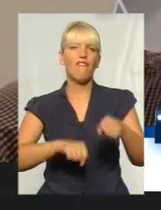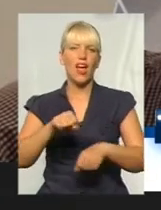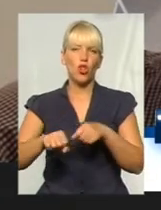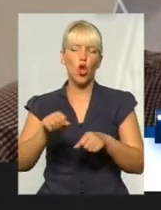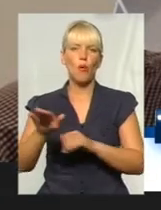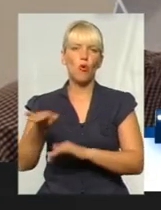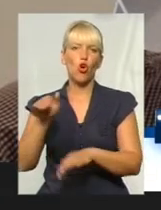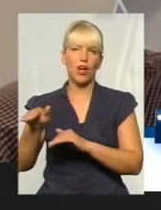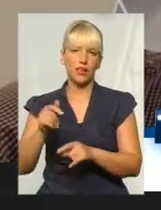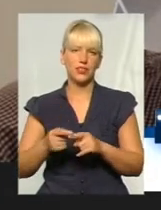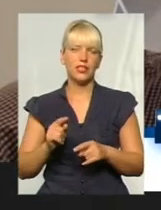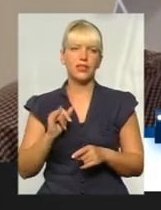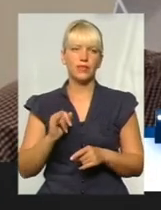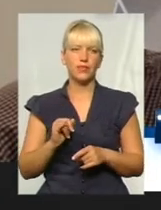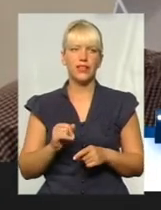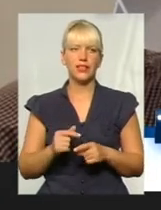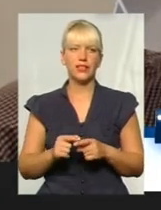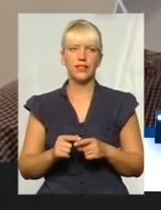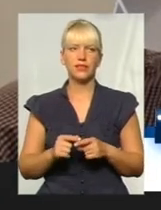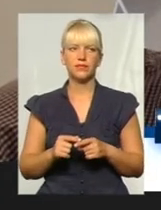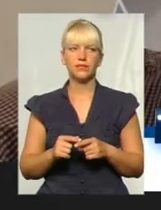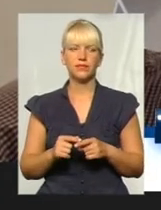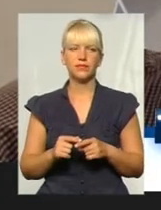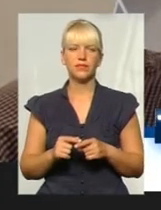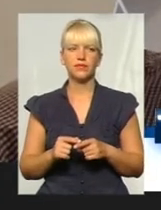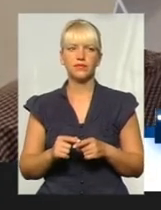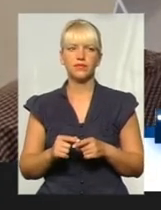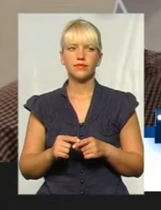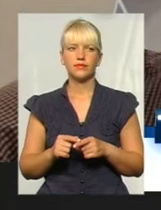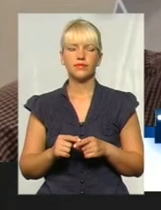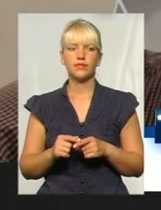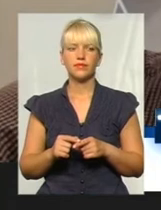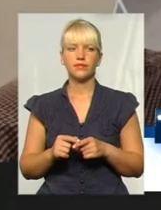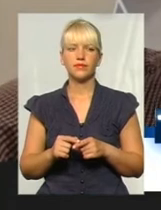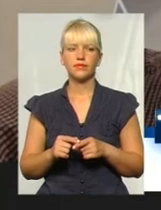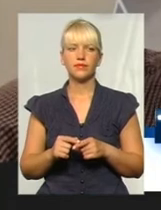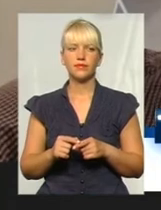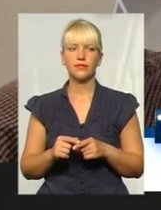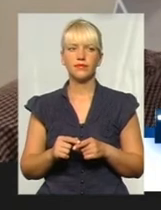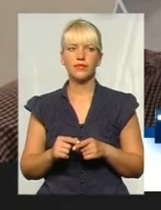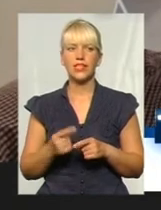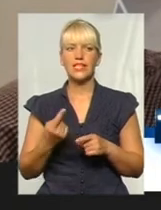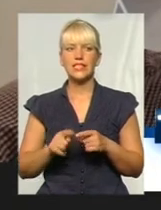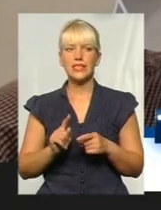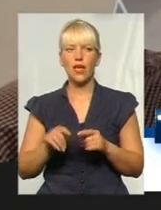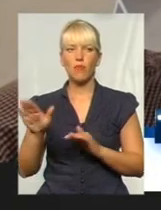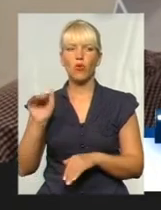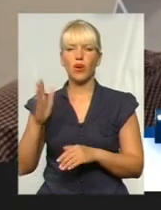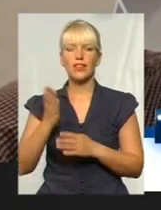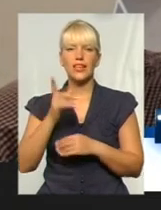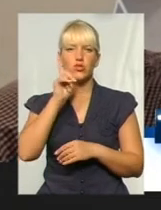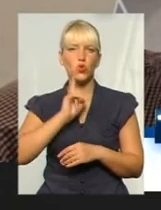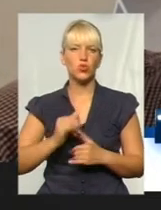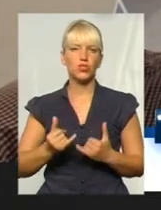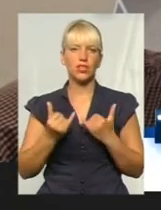до прокату планується в посадку числа 20-х. Речевно, що цей прокат є височний